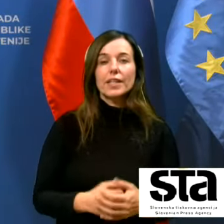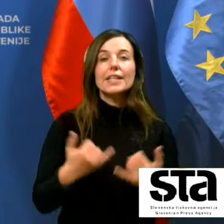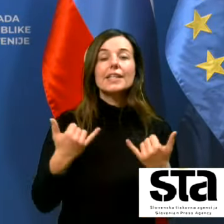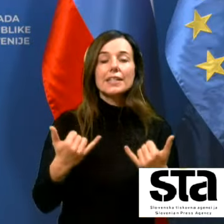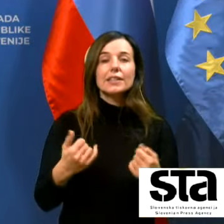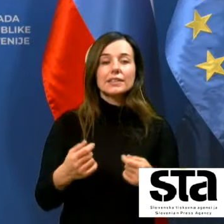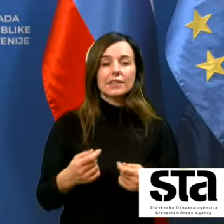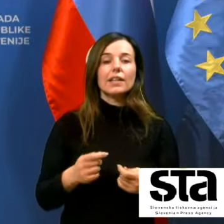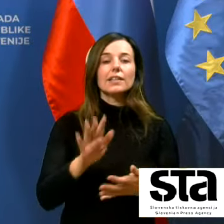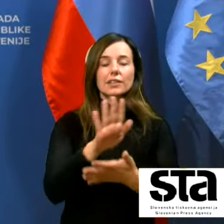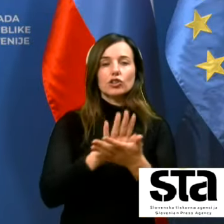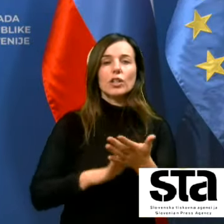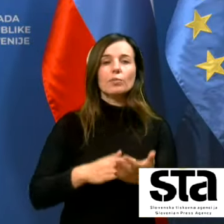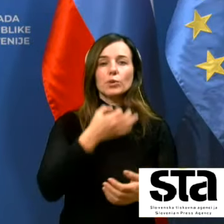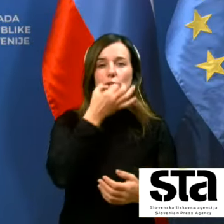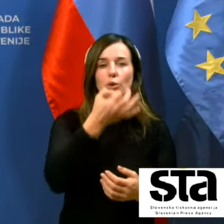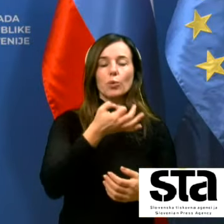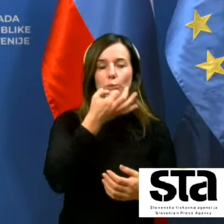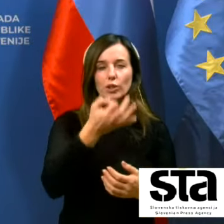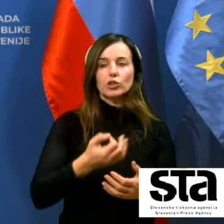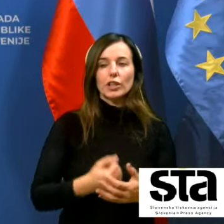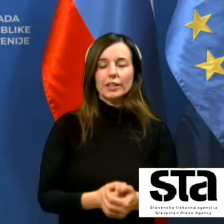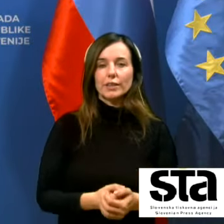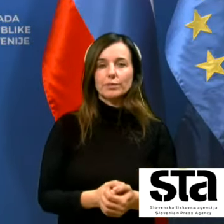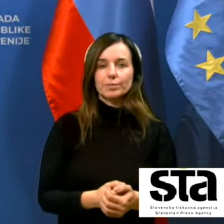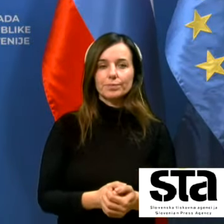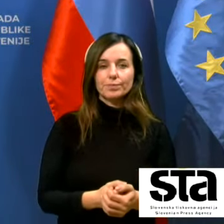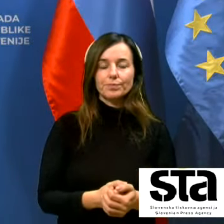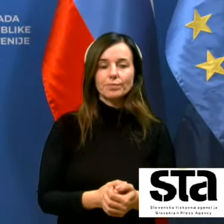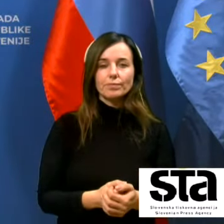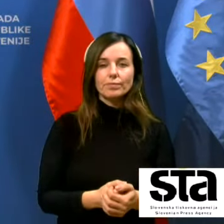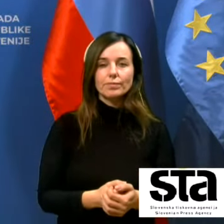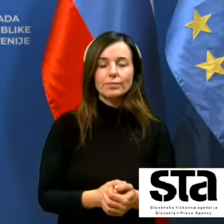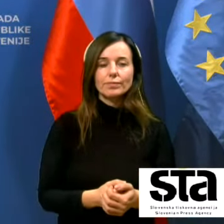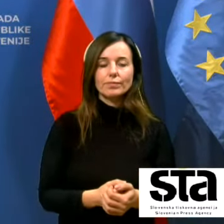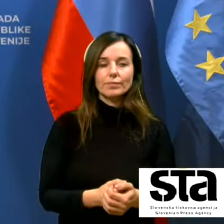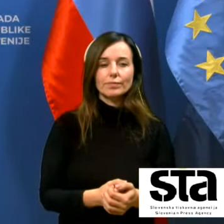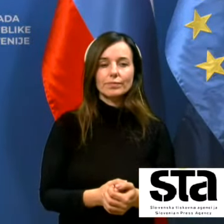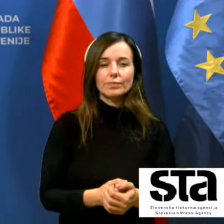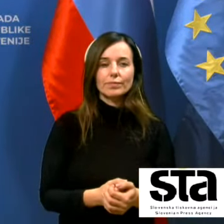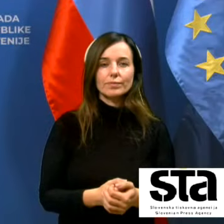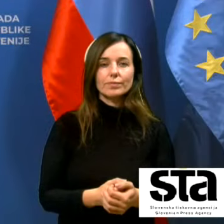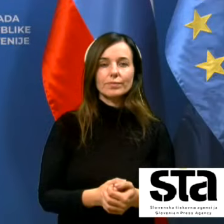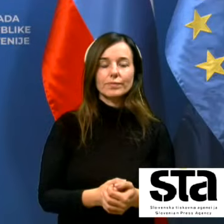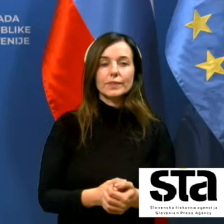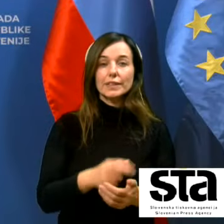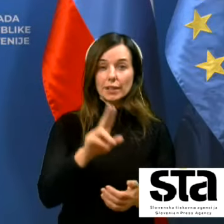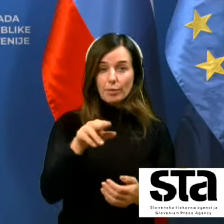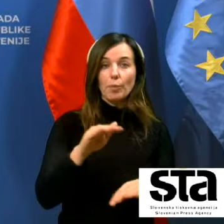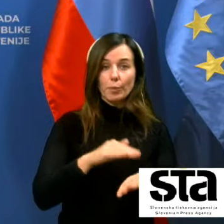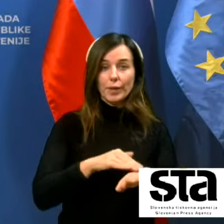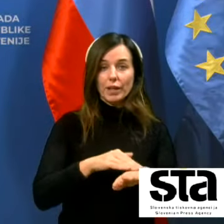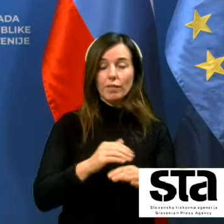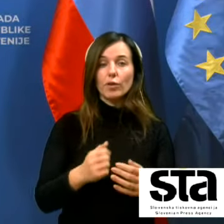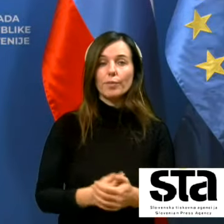na vrsti novinarke z morebitnimi vprašanji imamo kako prijavo